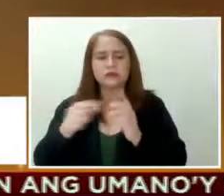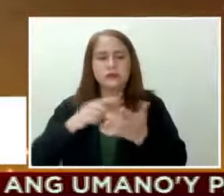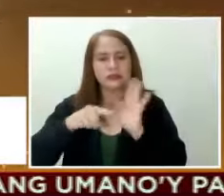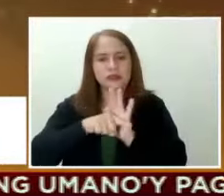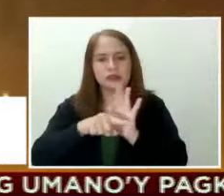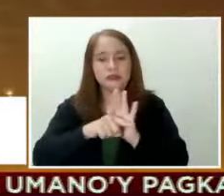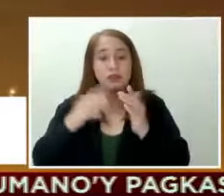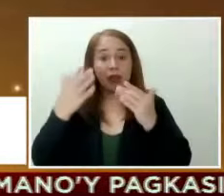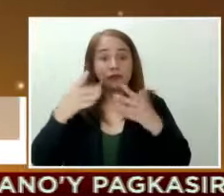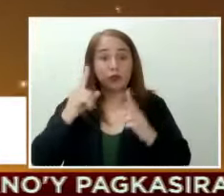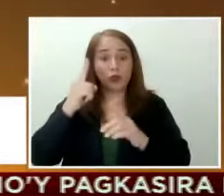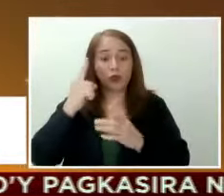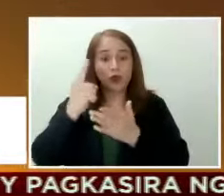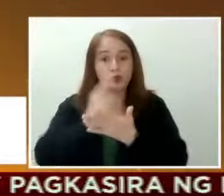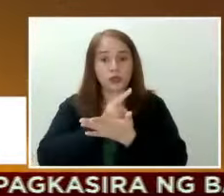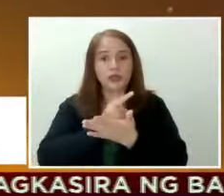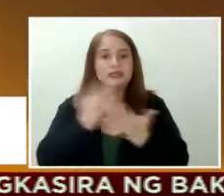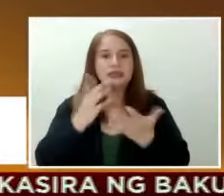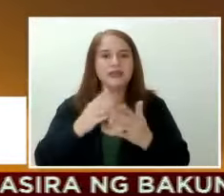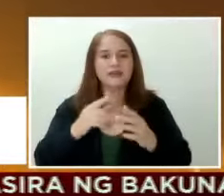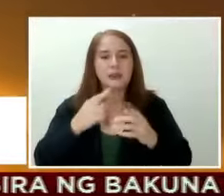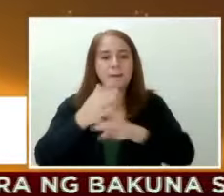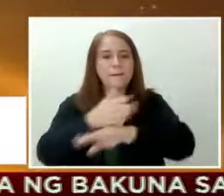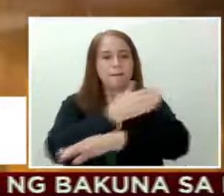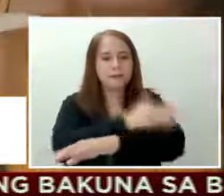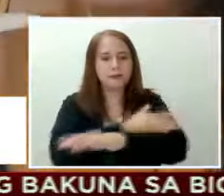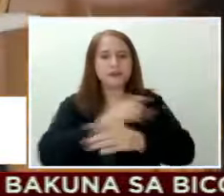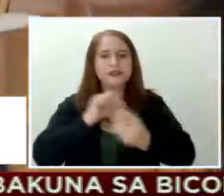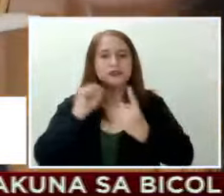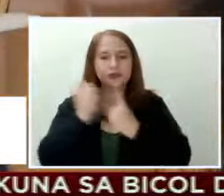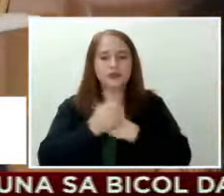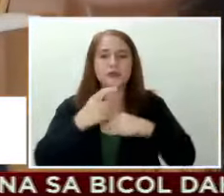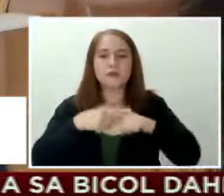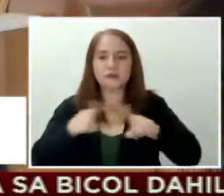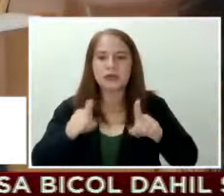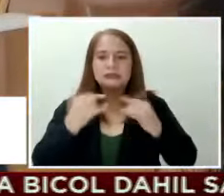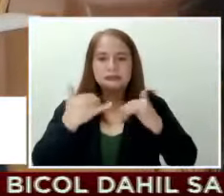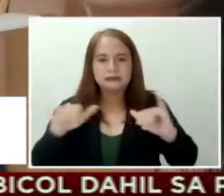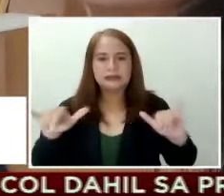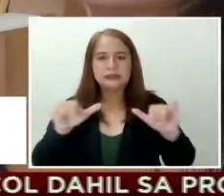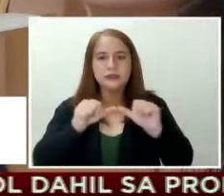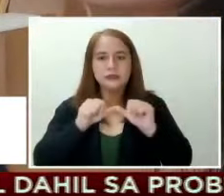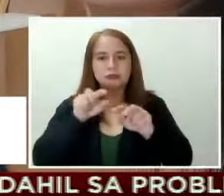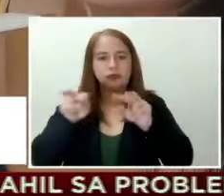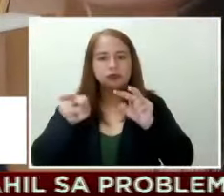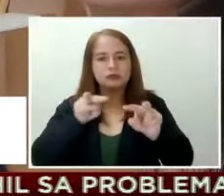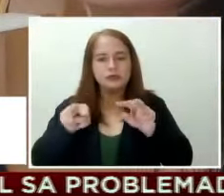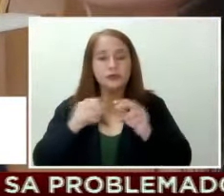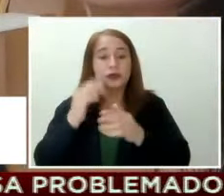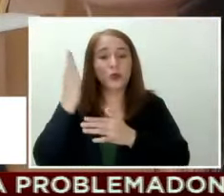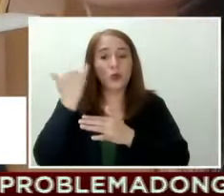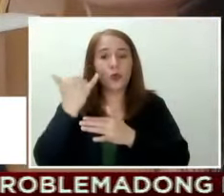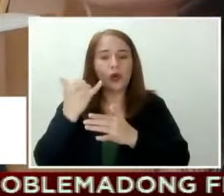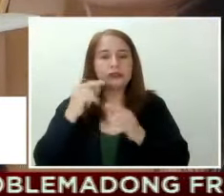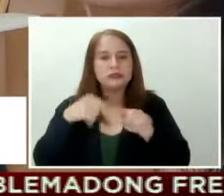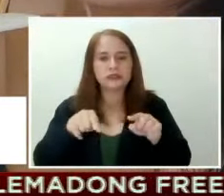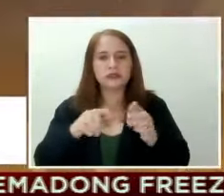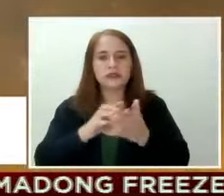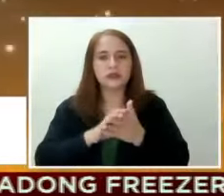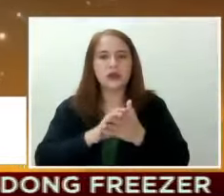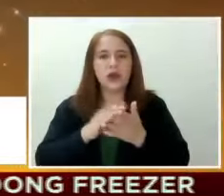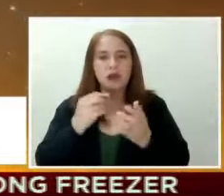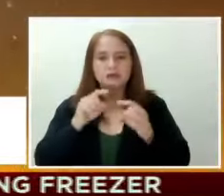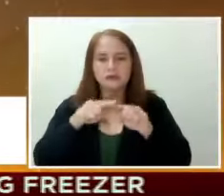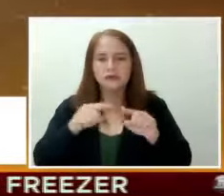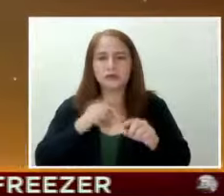linggo, mas maayos na ang kanyang kondisyon pero patuloy siyang minomonitor dahil sa pabalik-balik na sintomas.